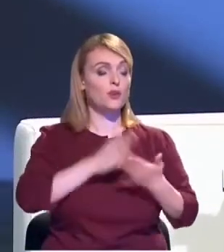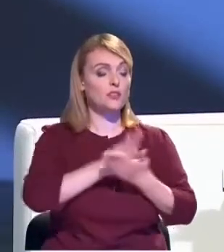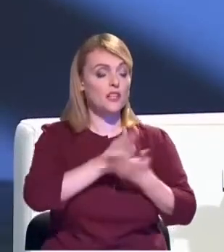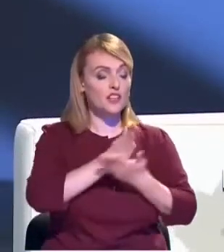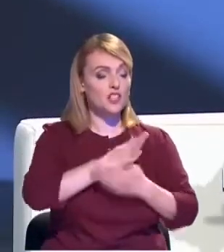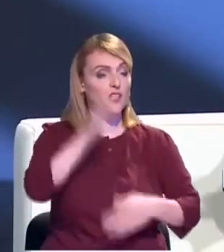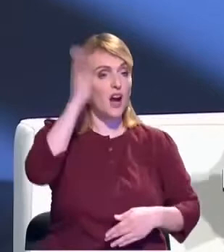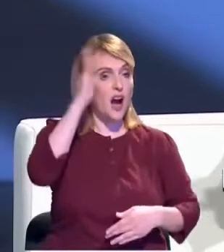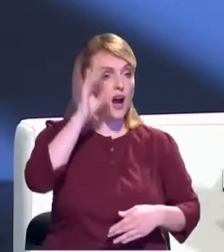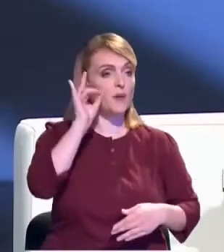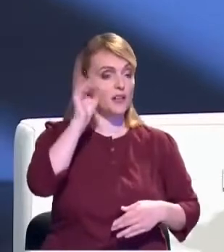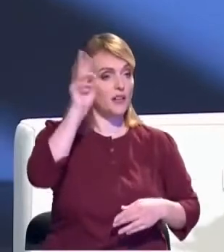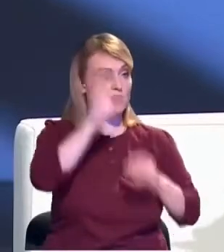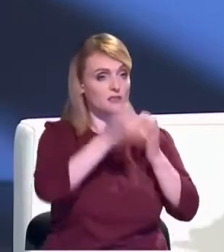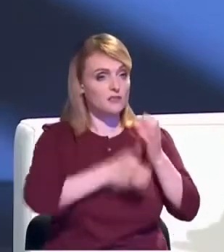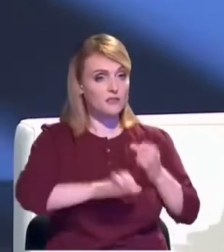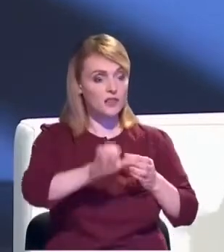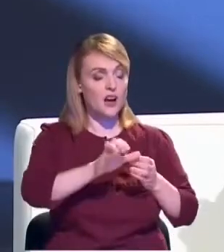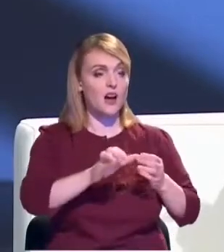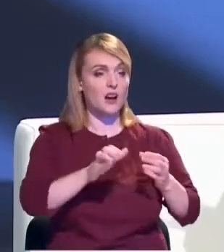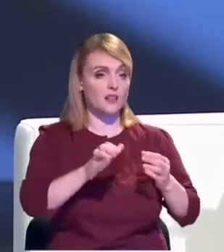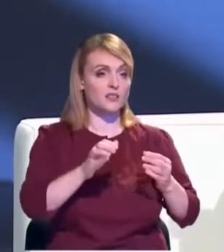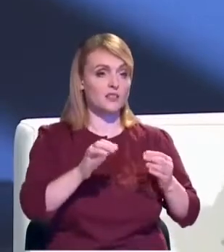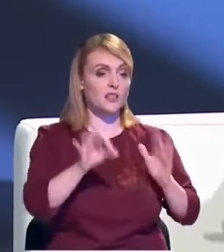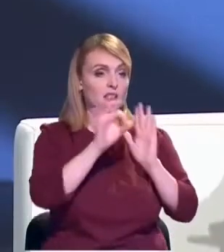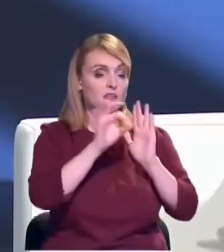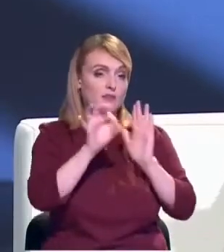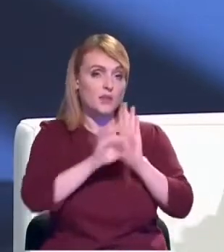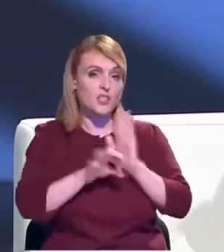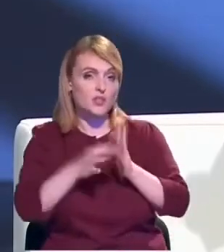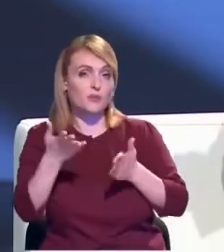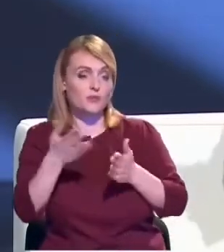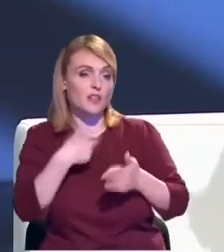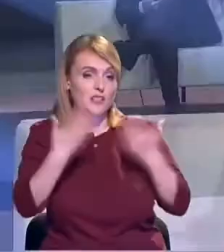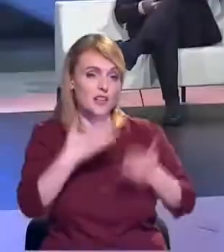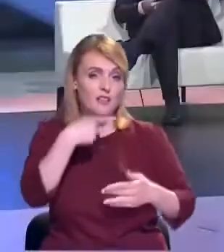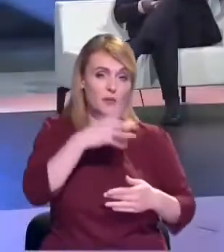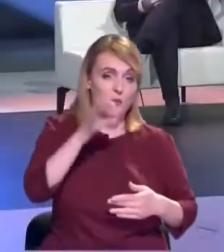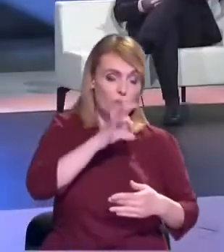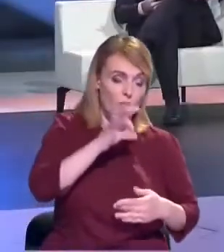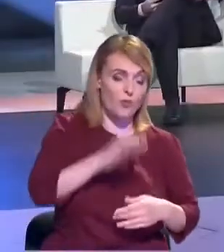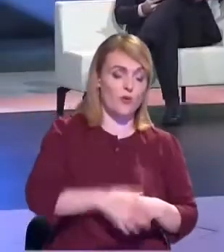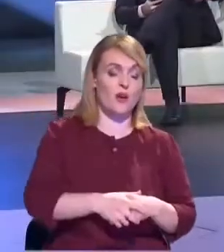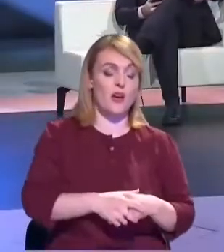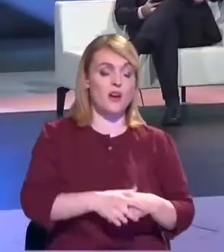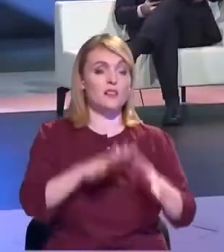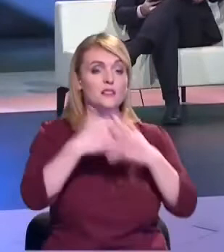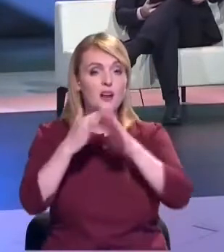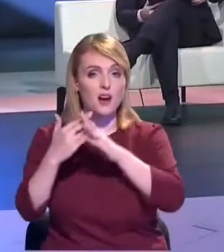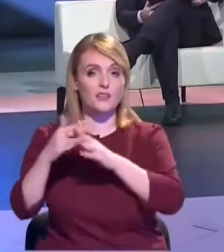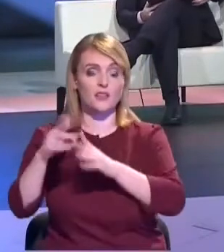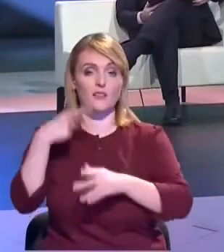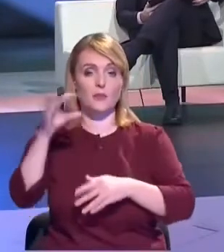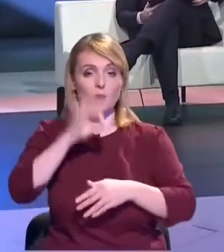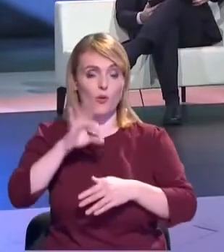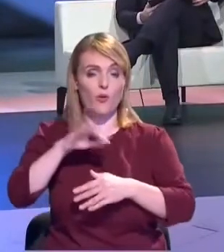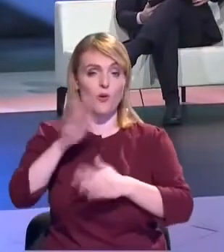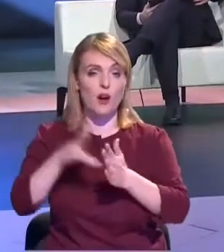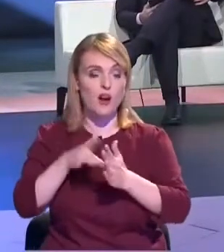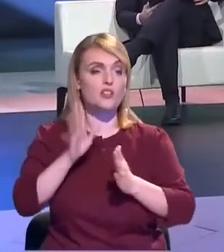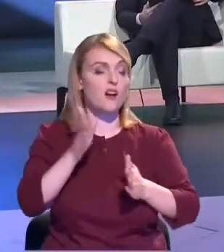diferite regiuni? Pentru că în diferite regiuni noi știm fluctuațiile de buget și potențialul oamenilor diferă.